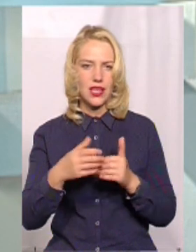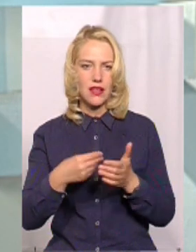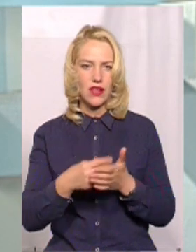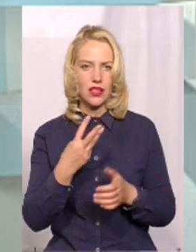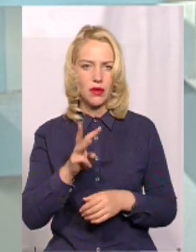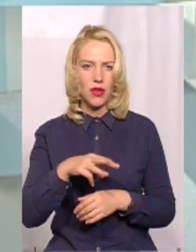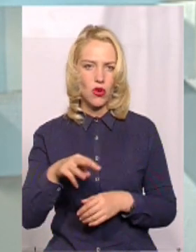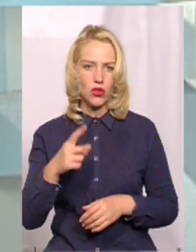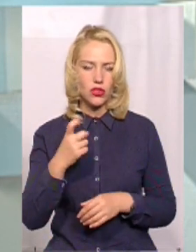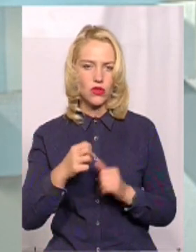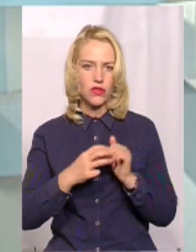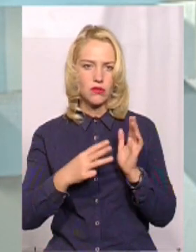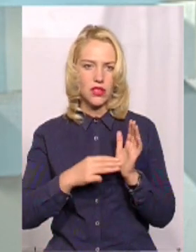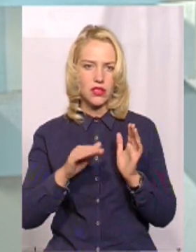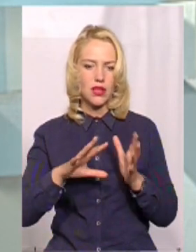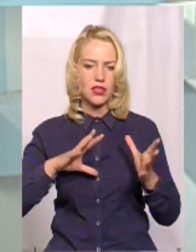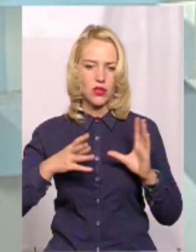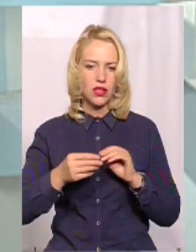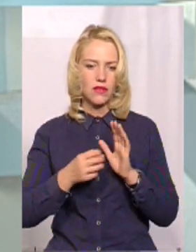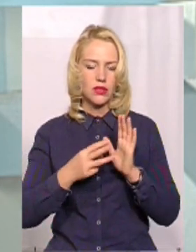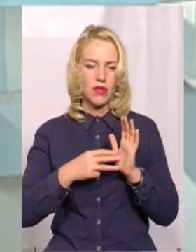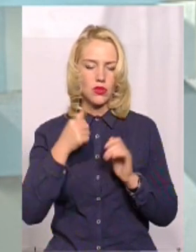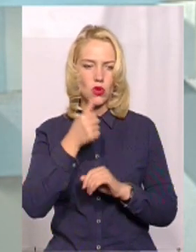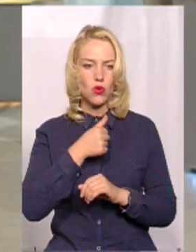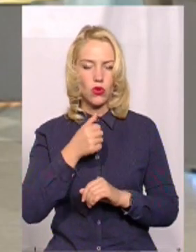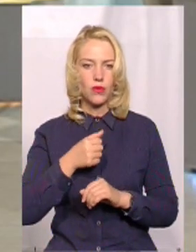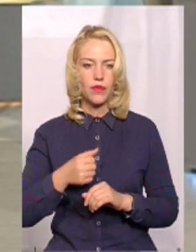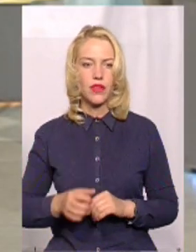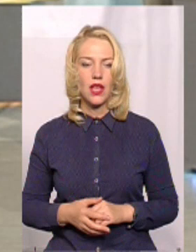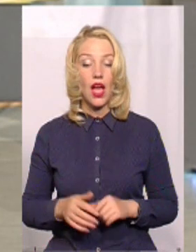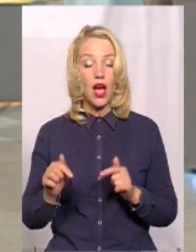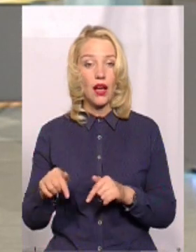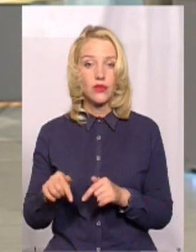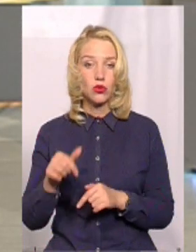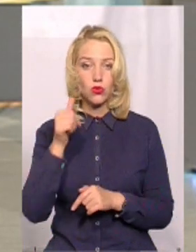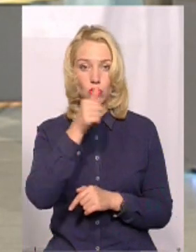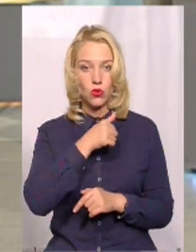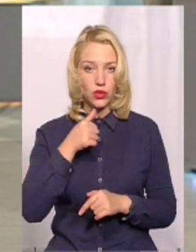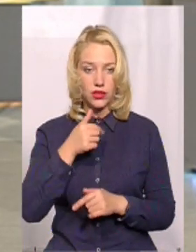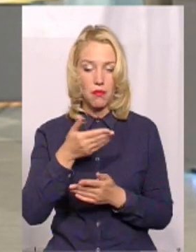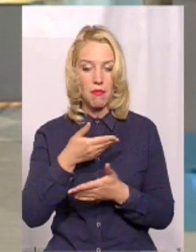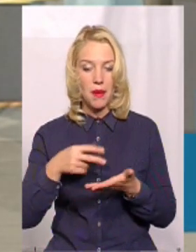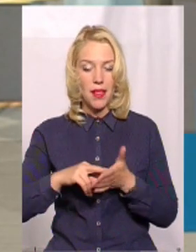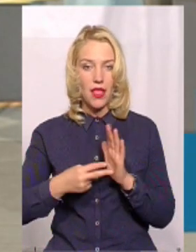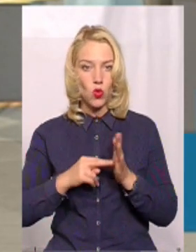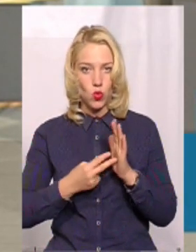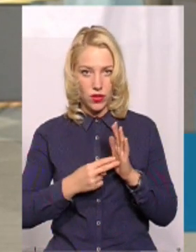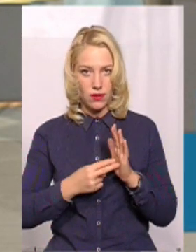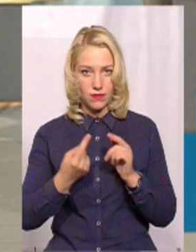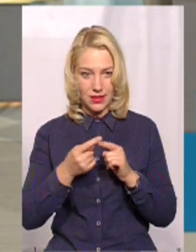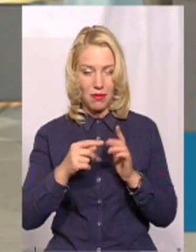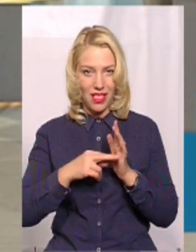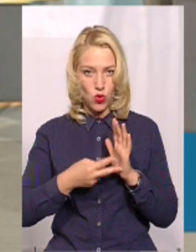117 тисяч. Це по результатам 2018 року. А в цьому році ми плануємо. Це плануємо.